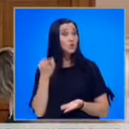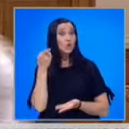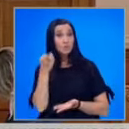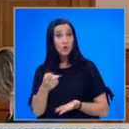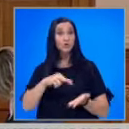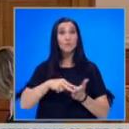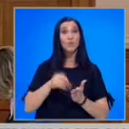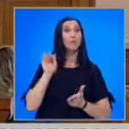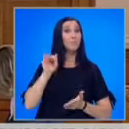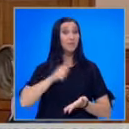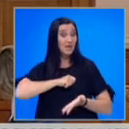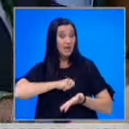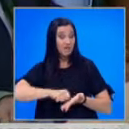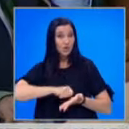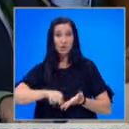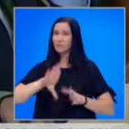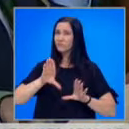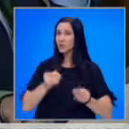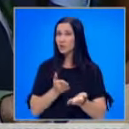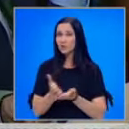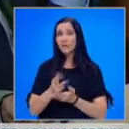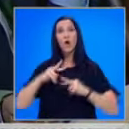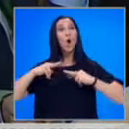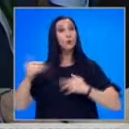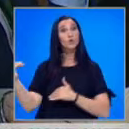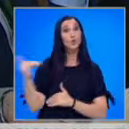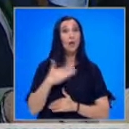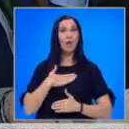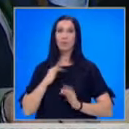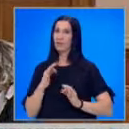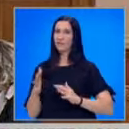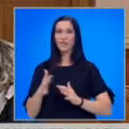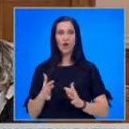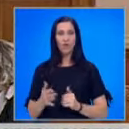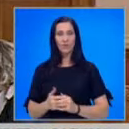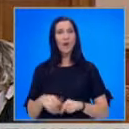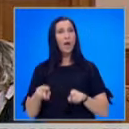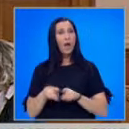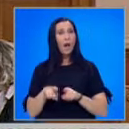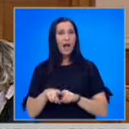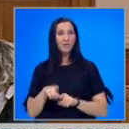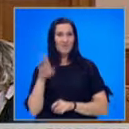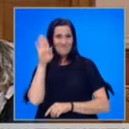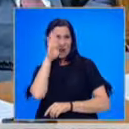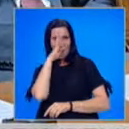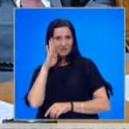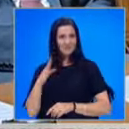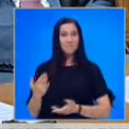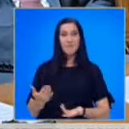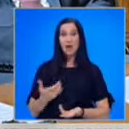модел да бъде изчегъртан със същите средства? Отговорът дойде от има такъв народ. Както е лицемерно ГЕРБ